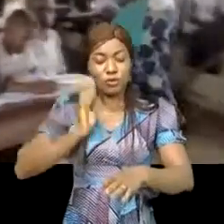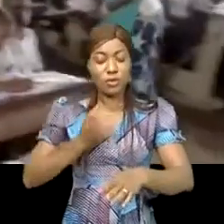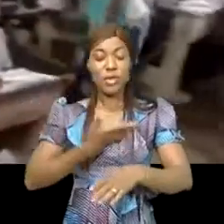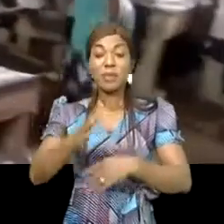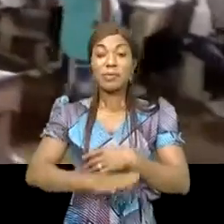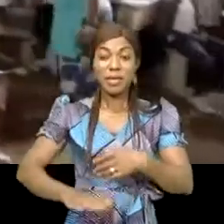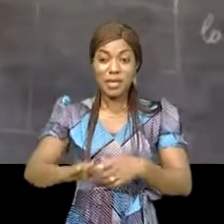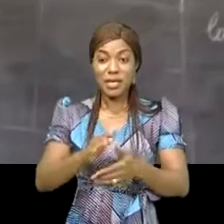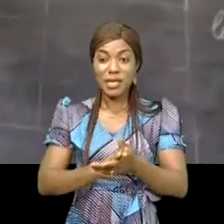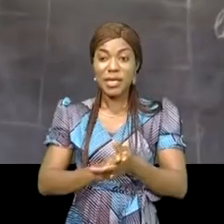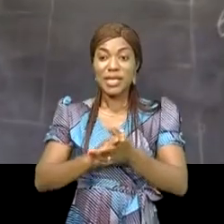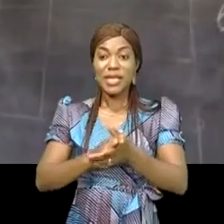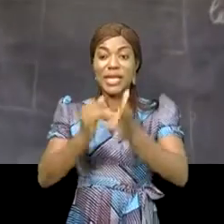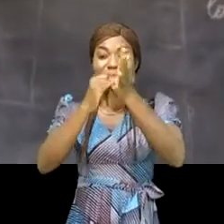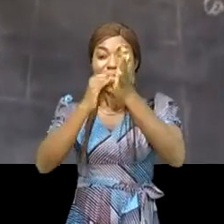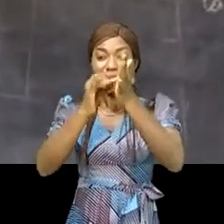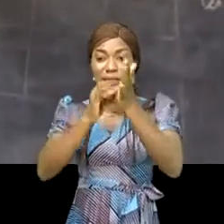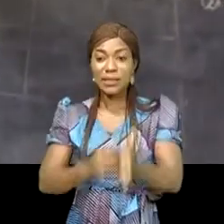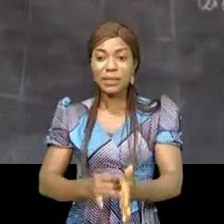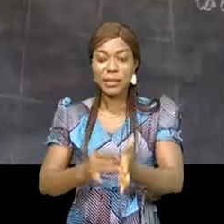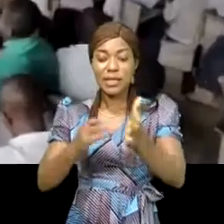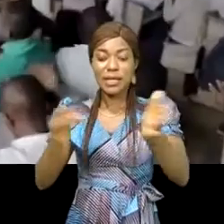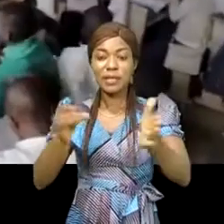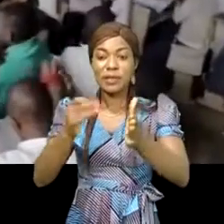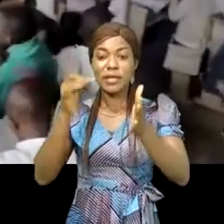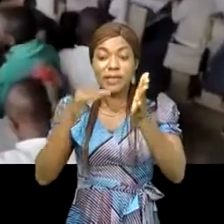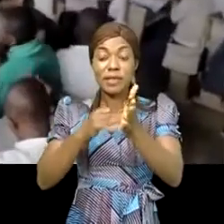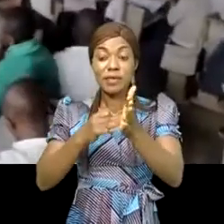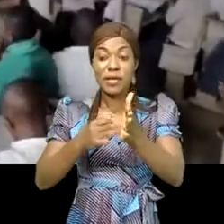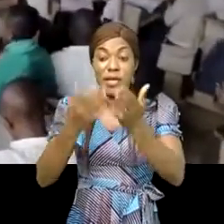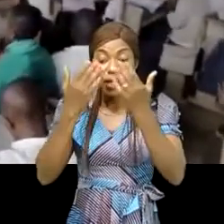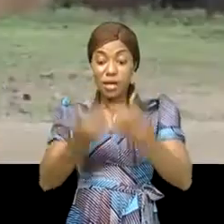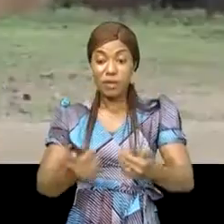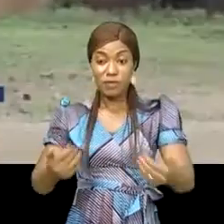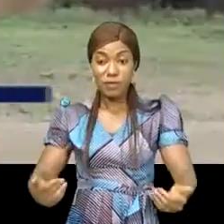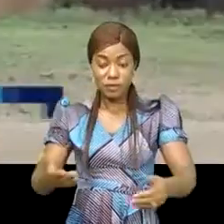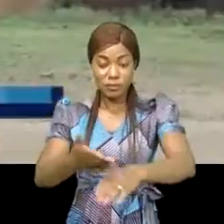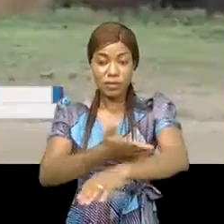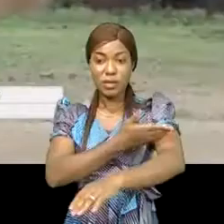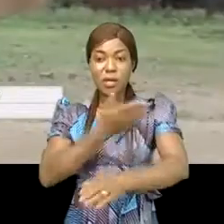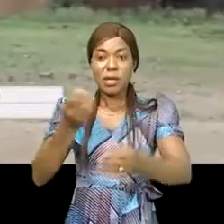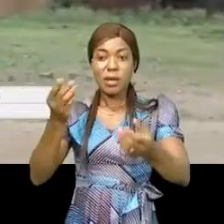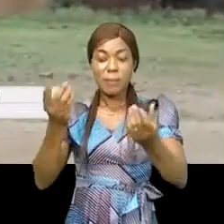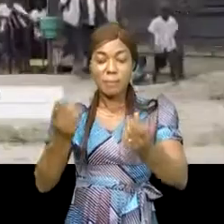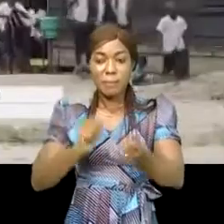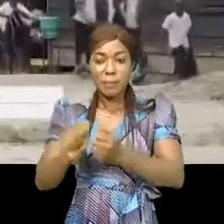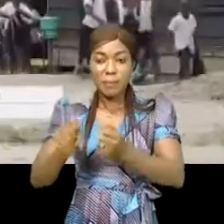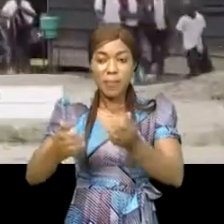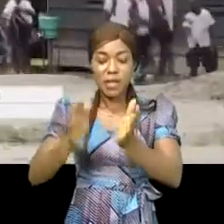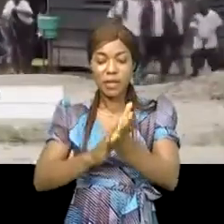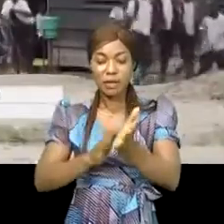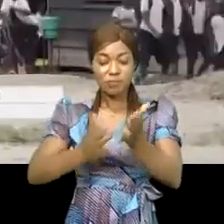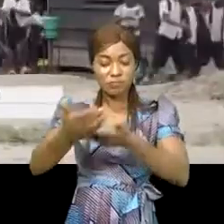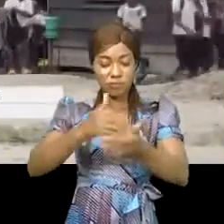789 élèves sont régulièrement inscrits ici. Les effectifs ont augmenté avec les écoliers venus des quartiers